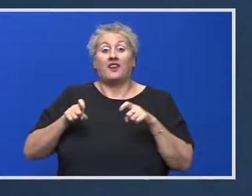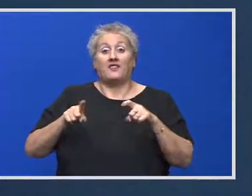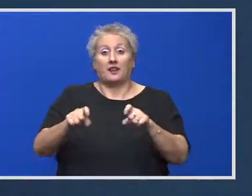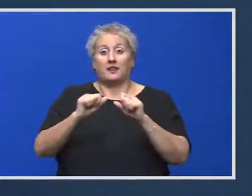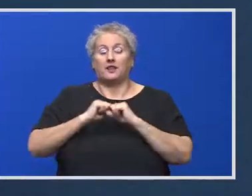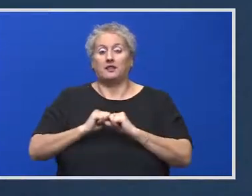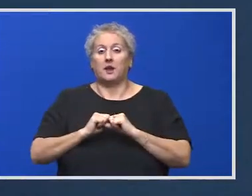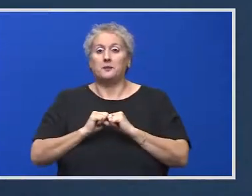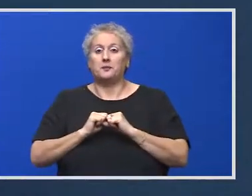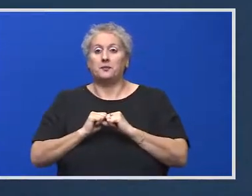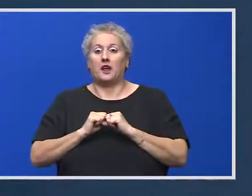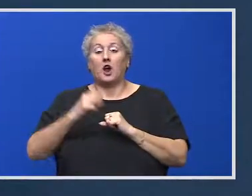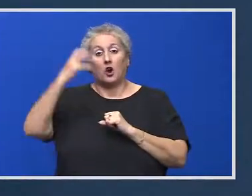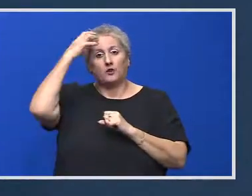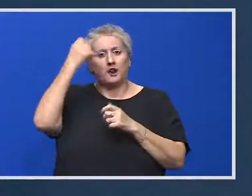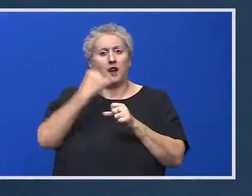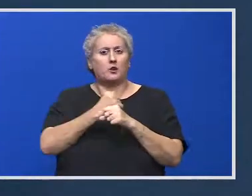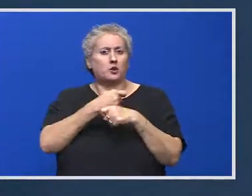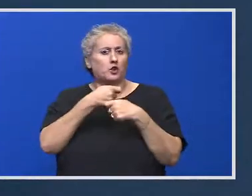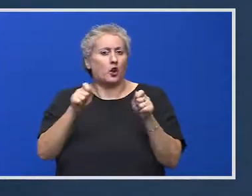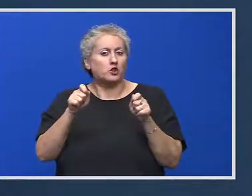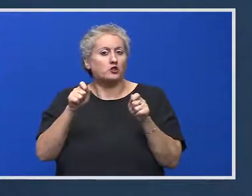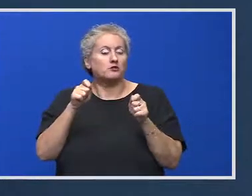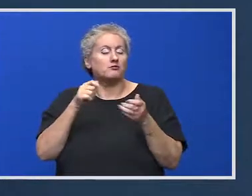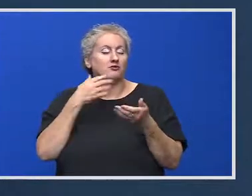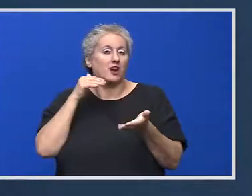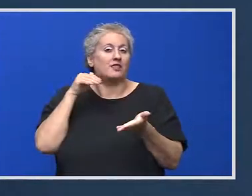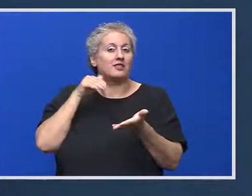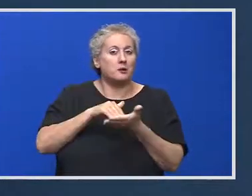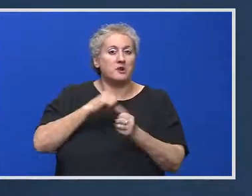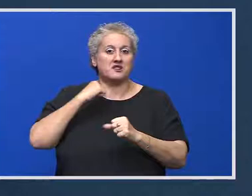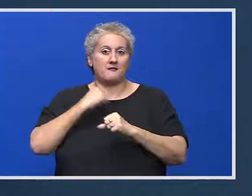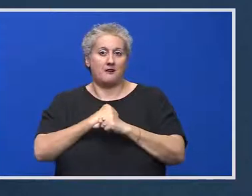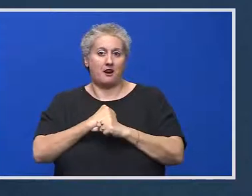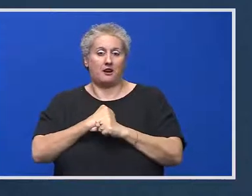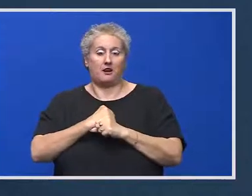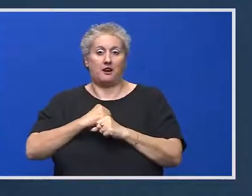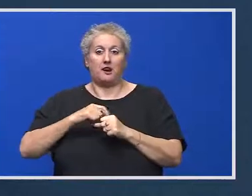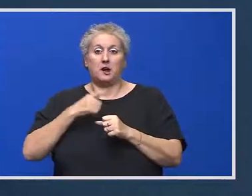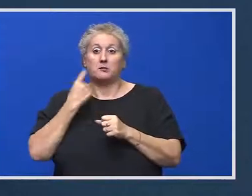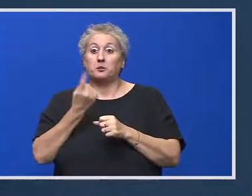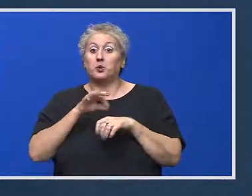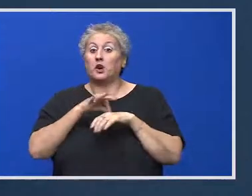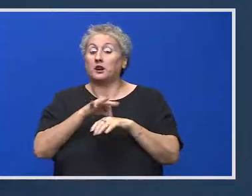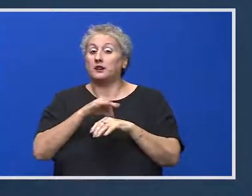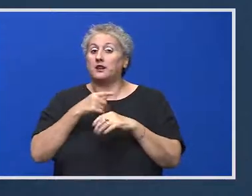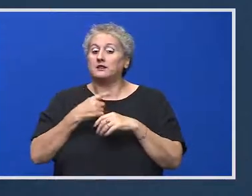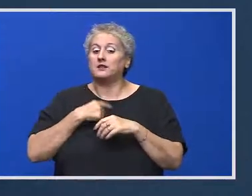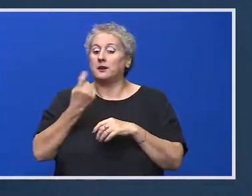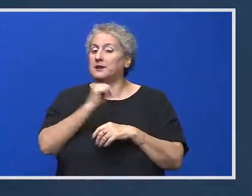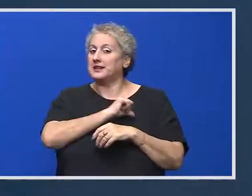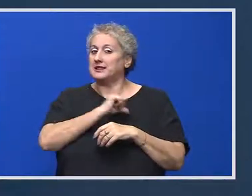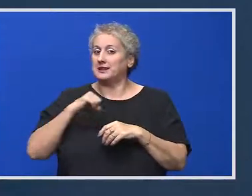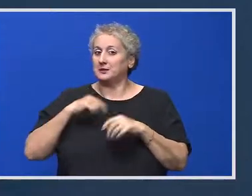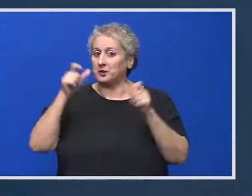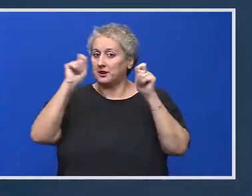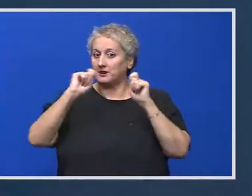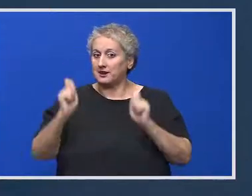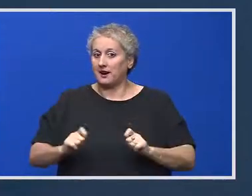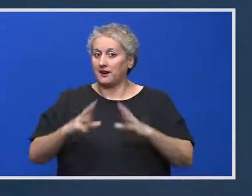toți indicatorii. Guvernul a făcut tot ce ține de guvern. În primul rând am avut, am fost prima țară din Europeana în a avut vaccin